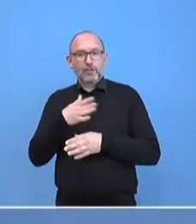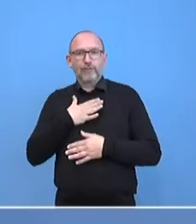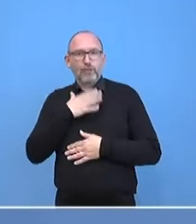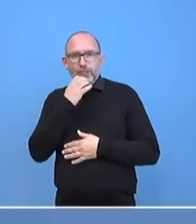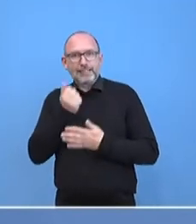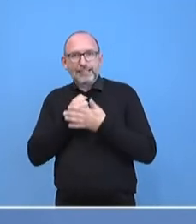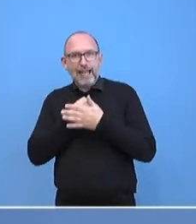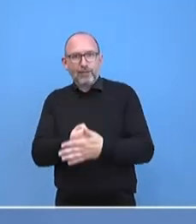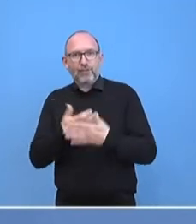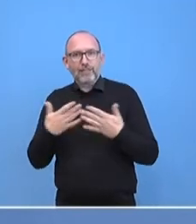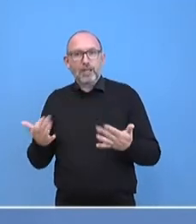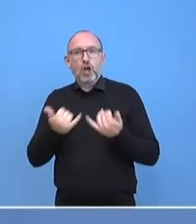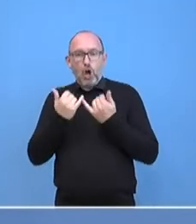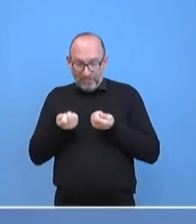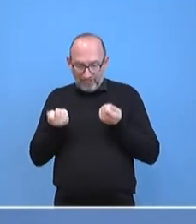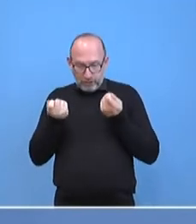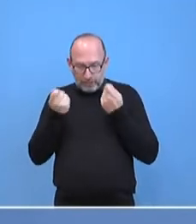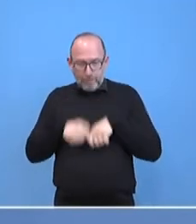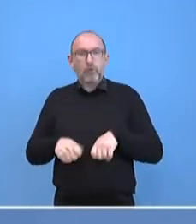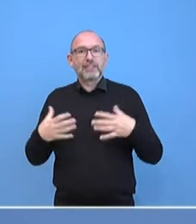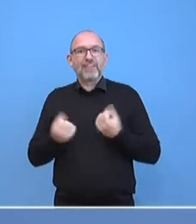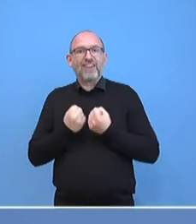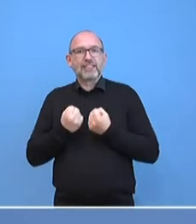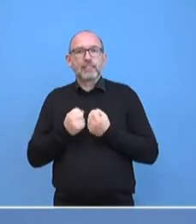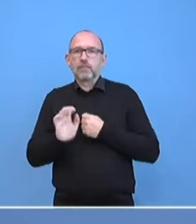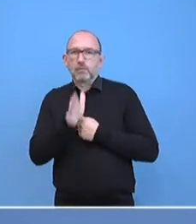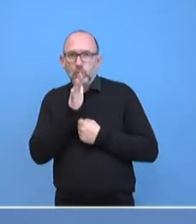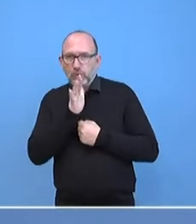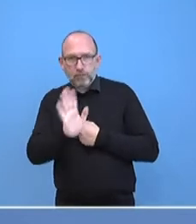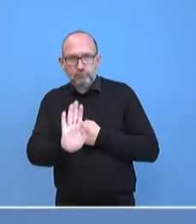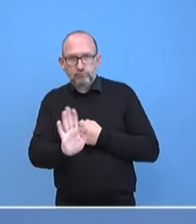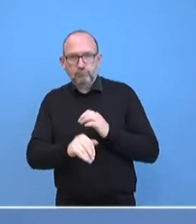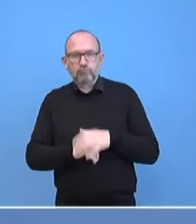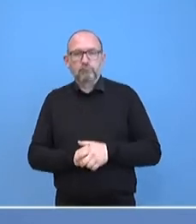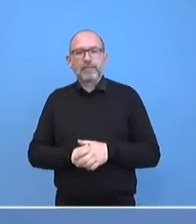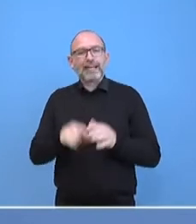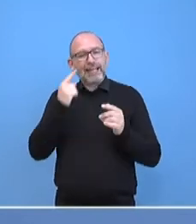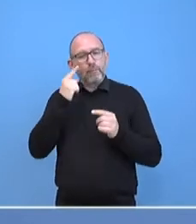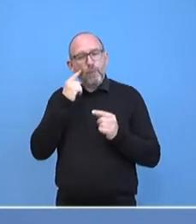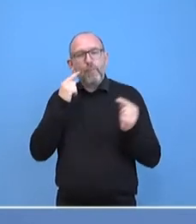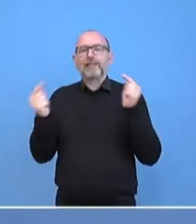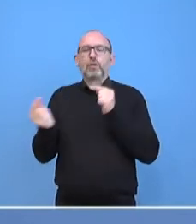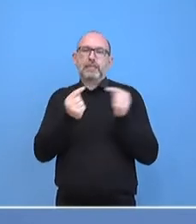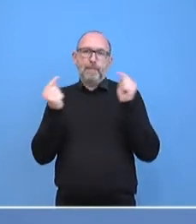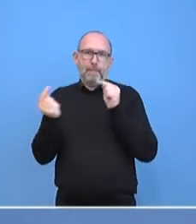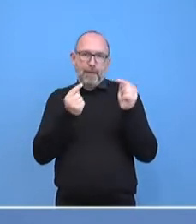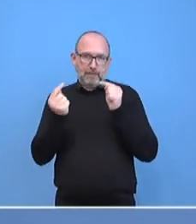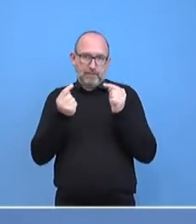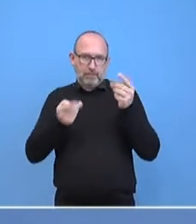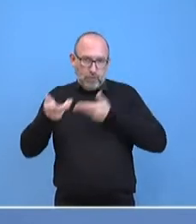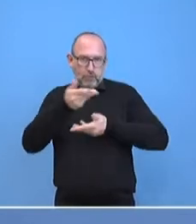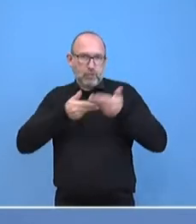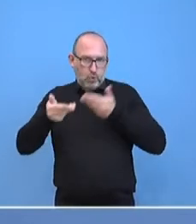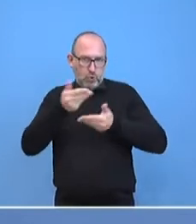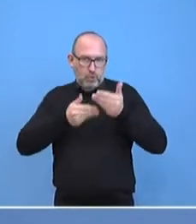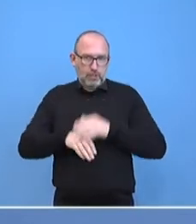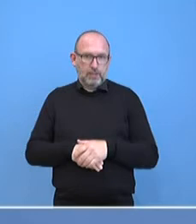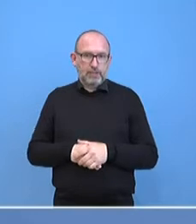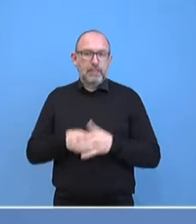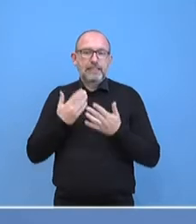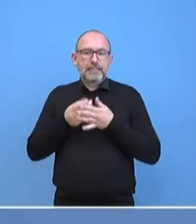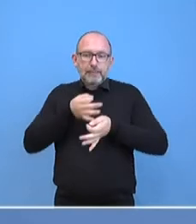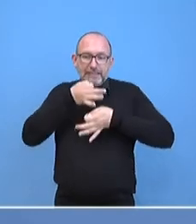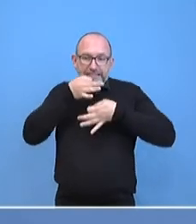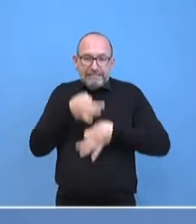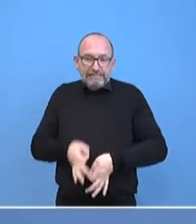habe, es seien heute Beschlüsse gefasst worden, sondern wir sind ja in der Debatte darüber. Insofern glaube ich nicht, dass wir jetzt alle Details